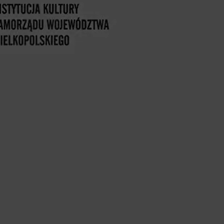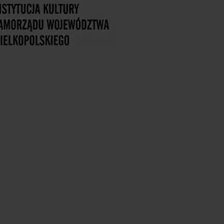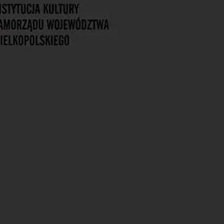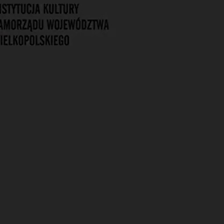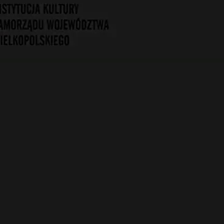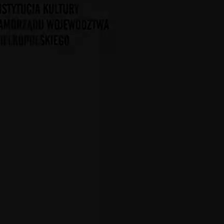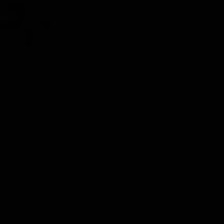Dziękuję.